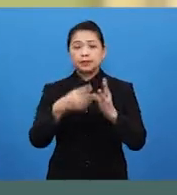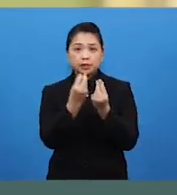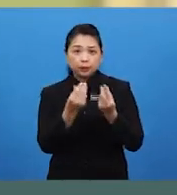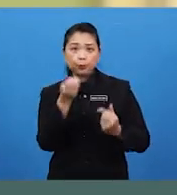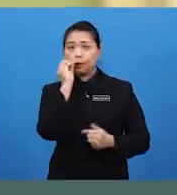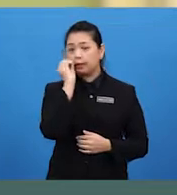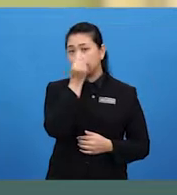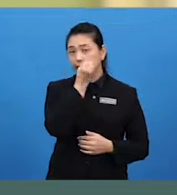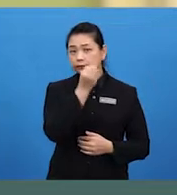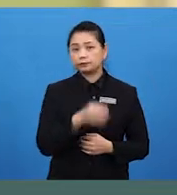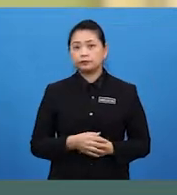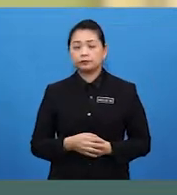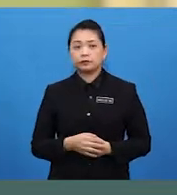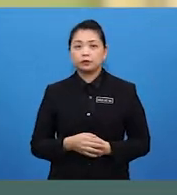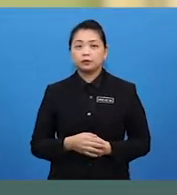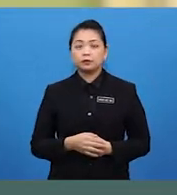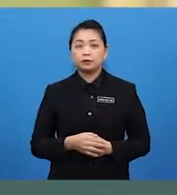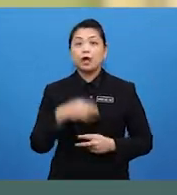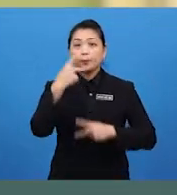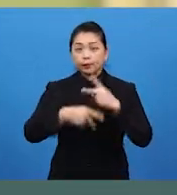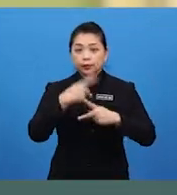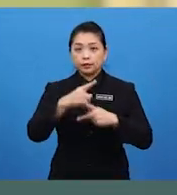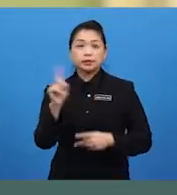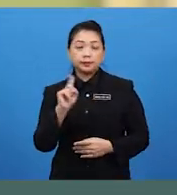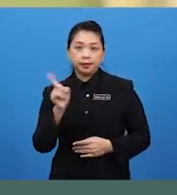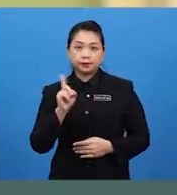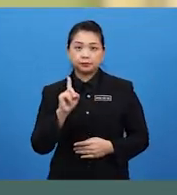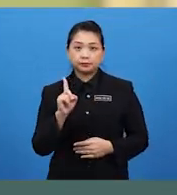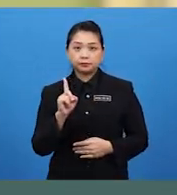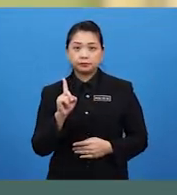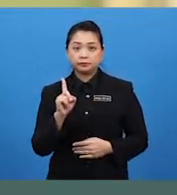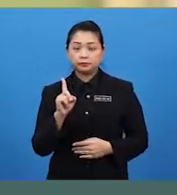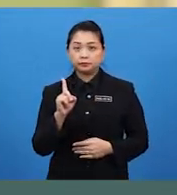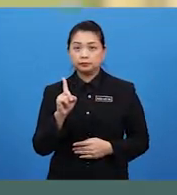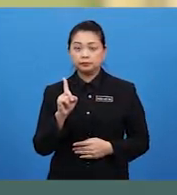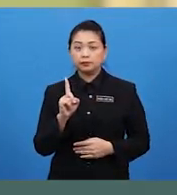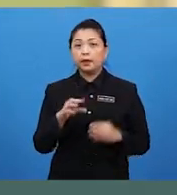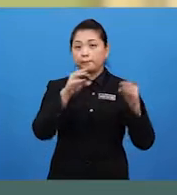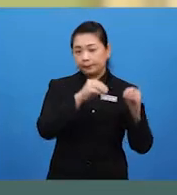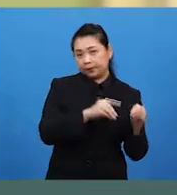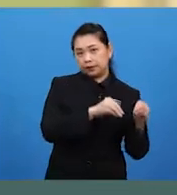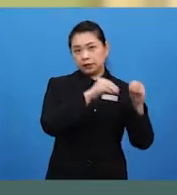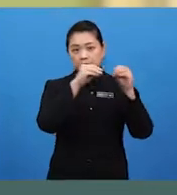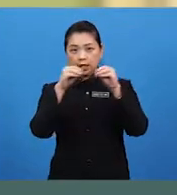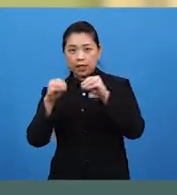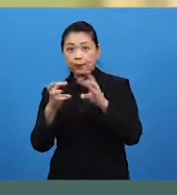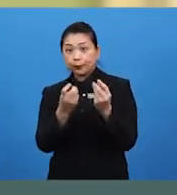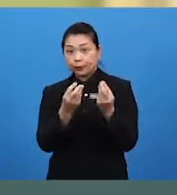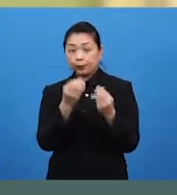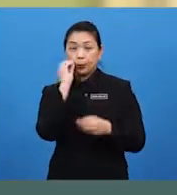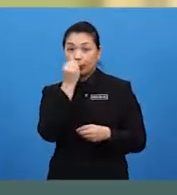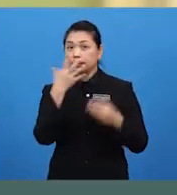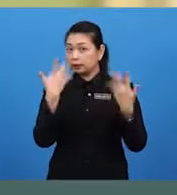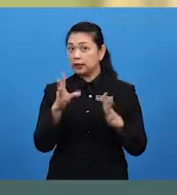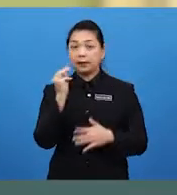Pendubungaan merupakan proses di mana pemindahan butir bunga yang telah matang